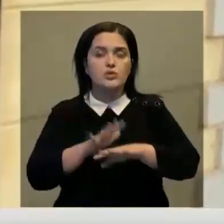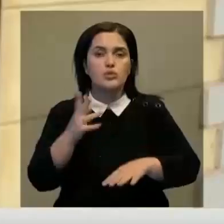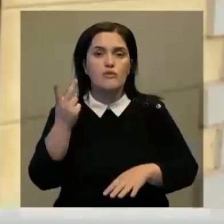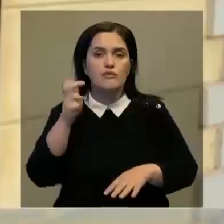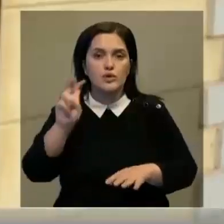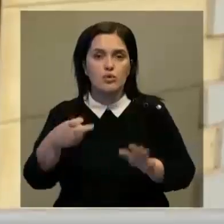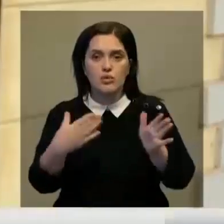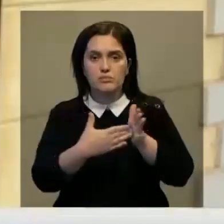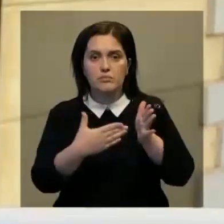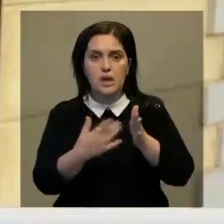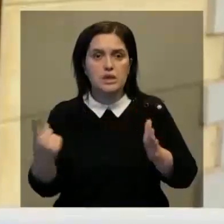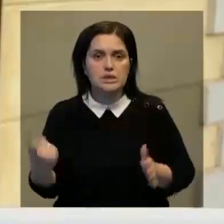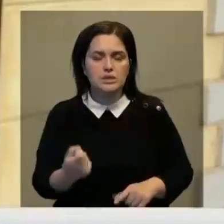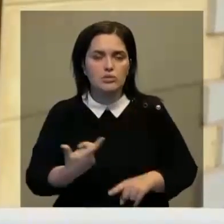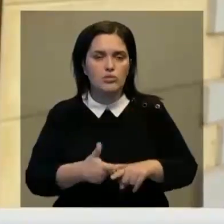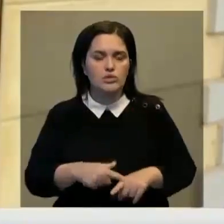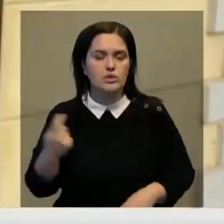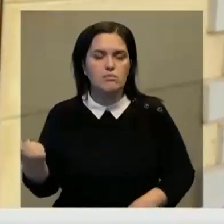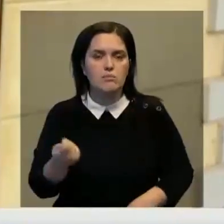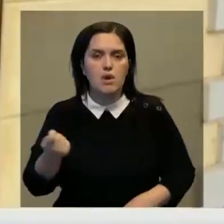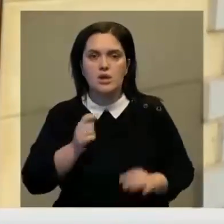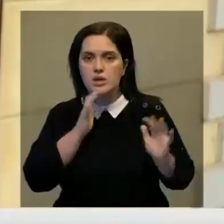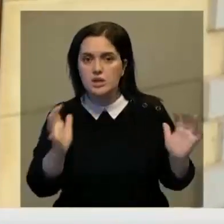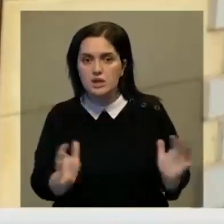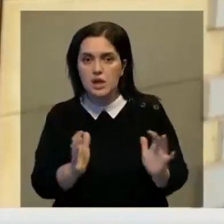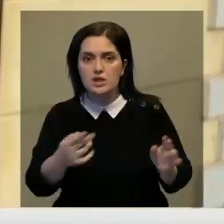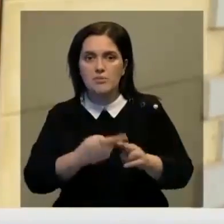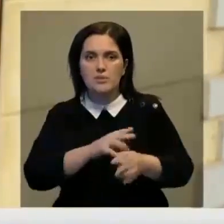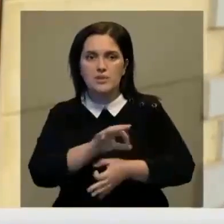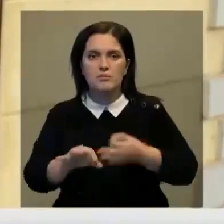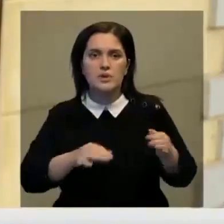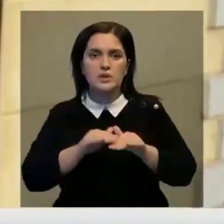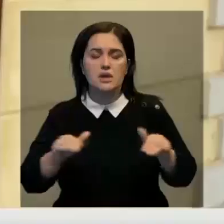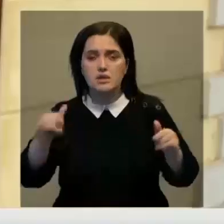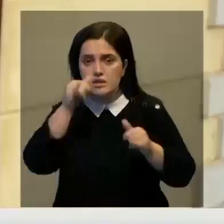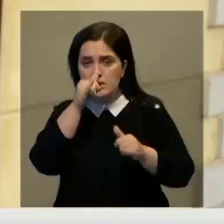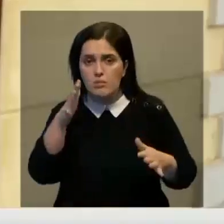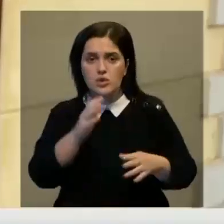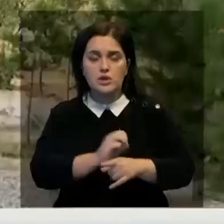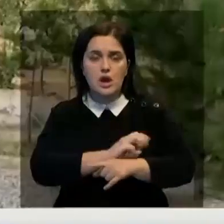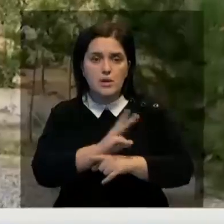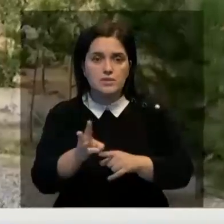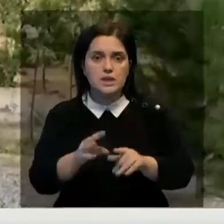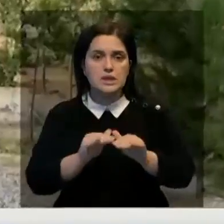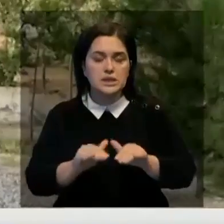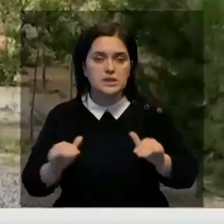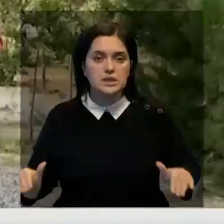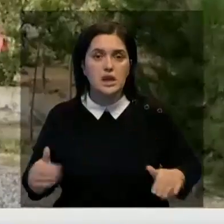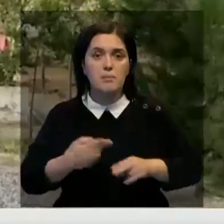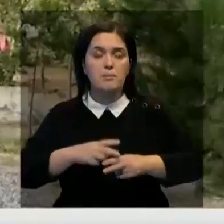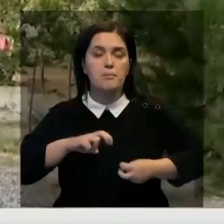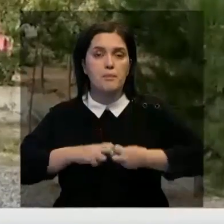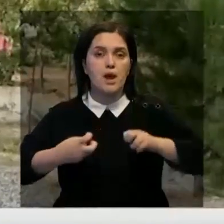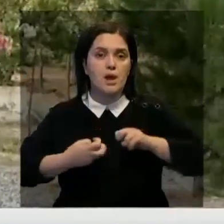долларов в неделю. А это очень мало для содержания целого приюта. Мы не можем обеспечить детей даже самым необходимым. Проблемы у детских